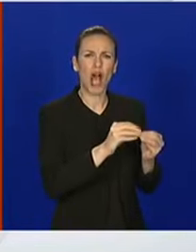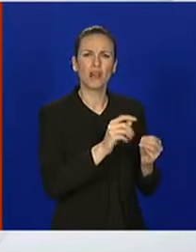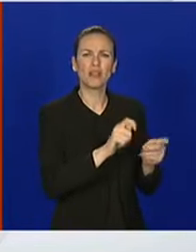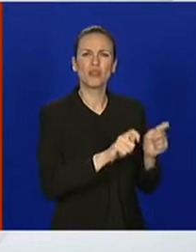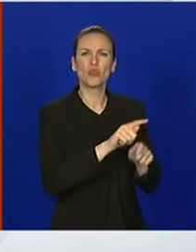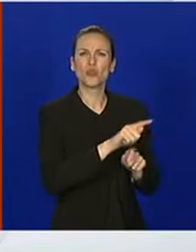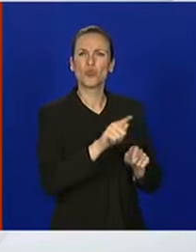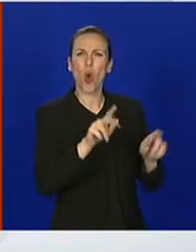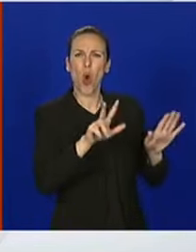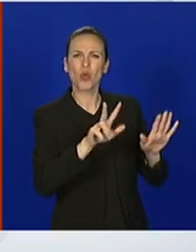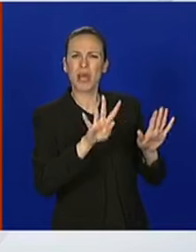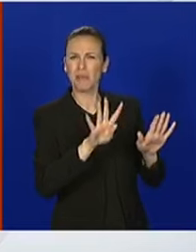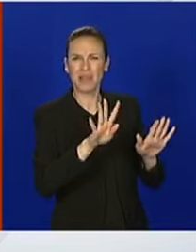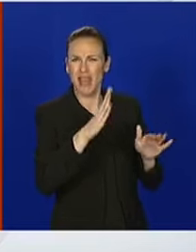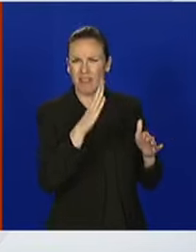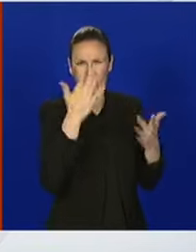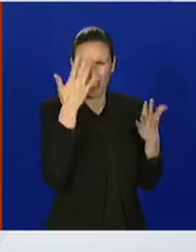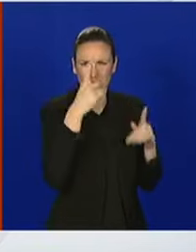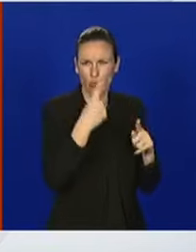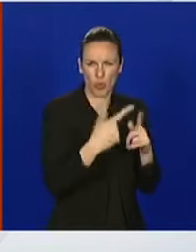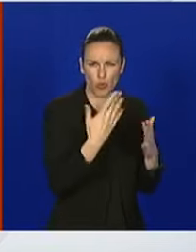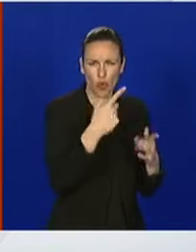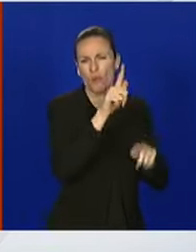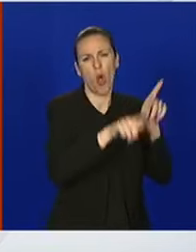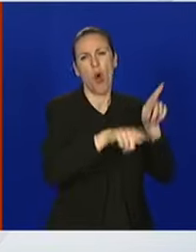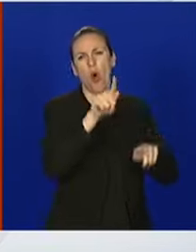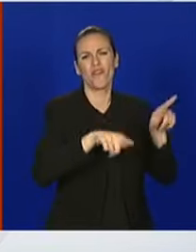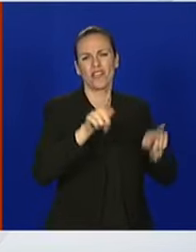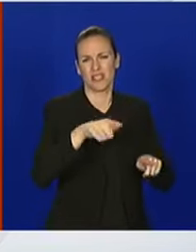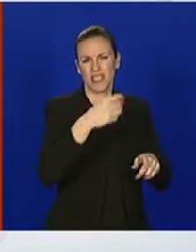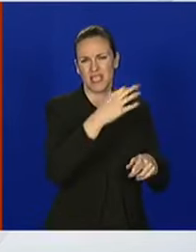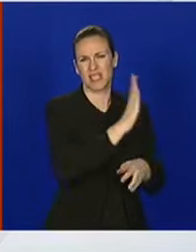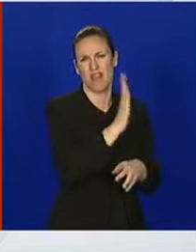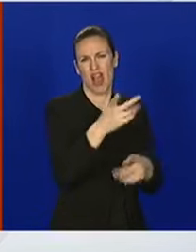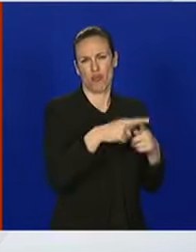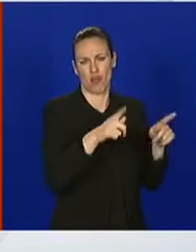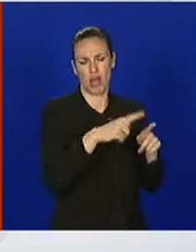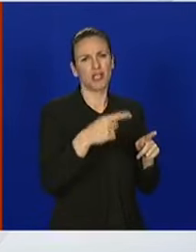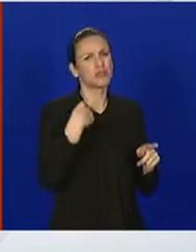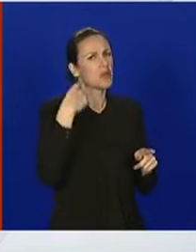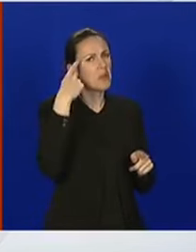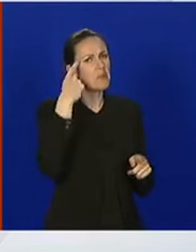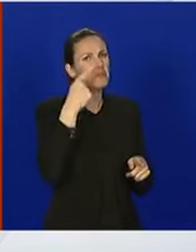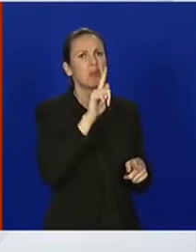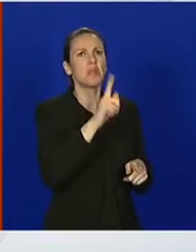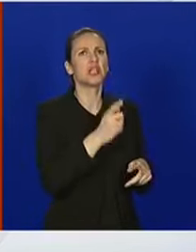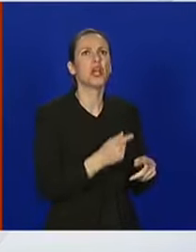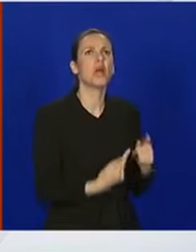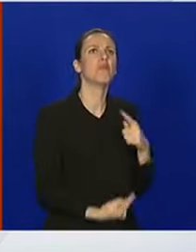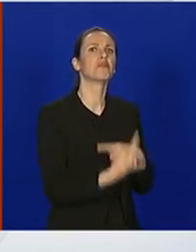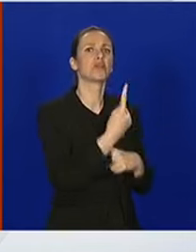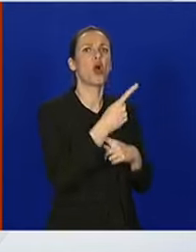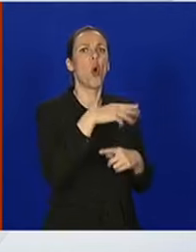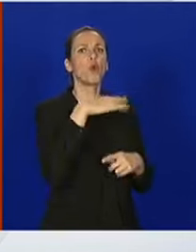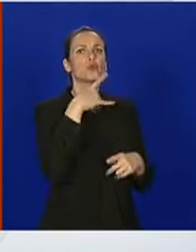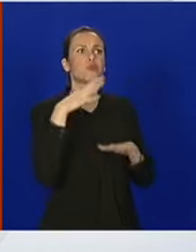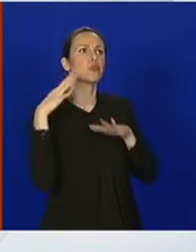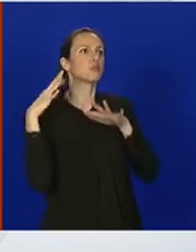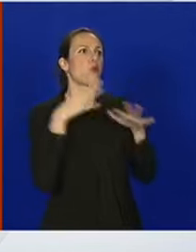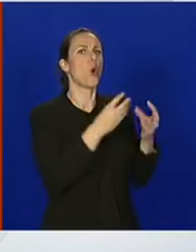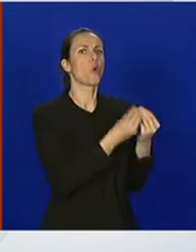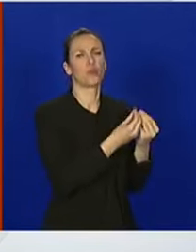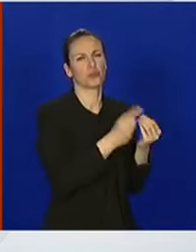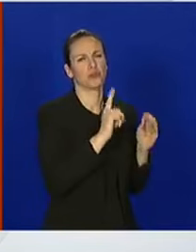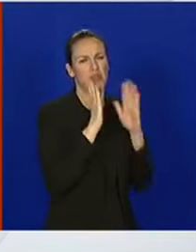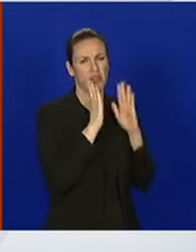do 8-9 na večer kako koja. Tako da ne mislim da će to stvoriti nekakve gužve.